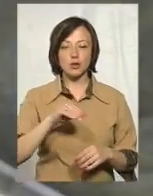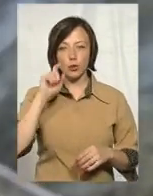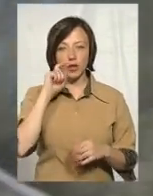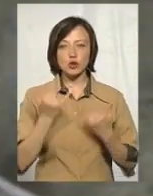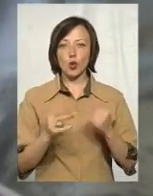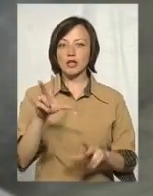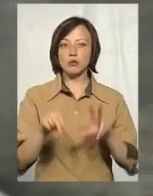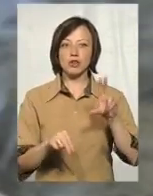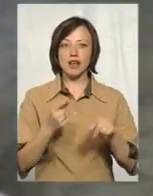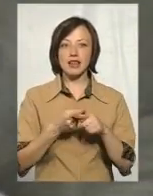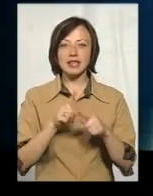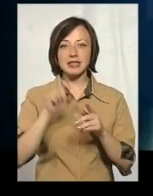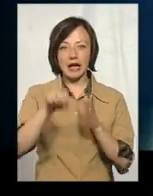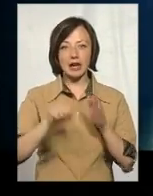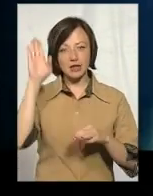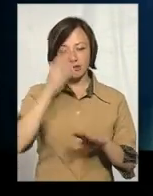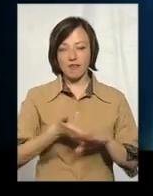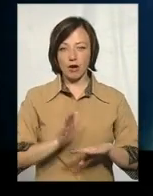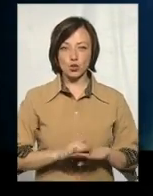сподіватися на ці ґрунтові води дуже важко.